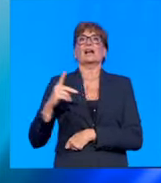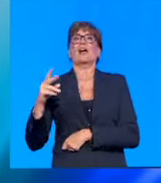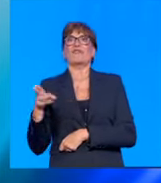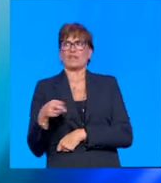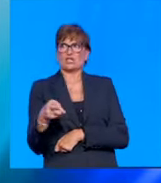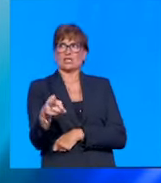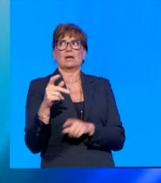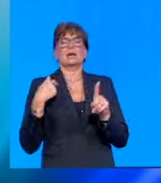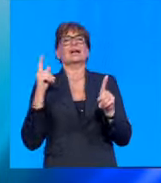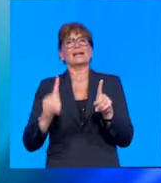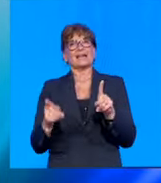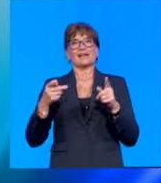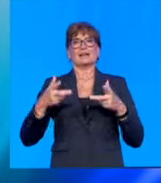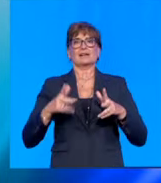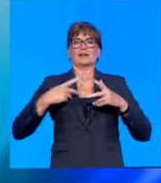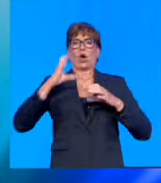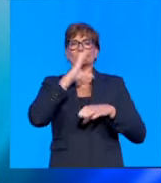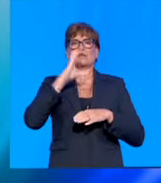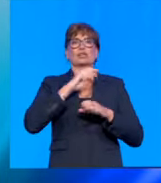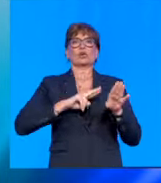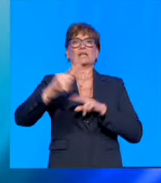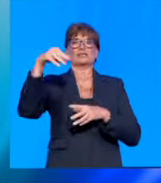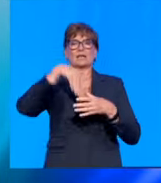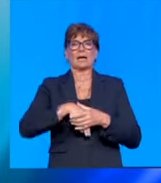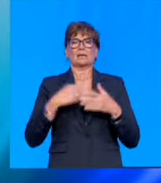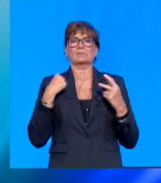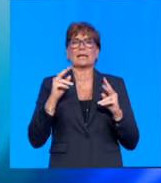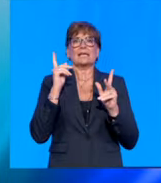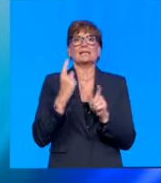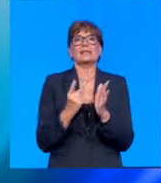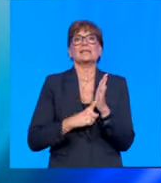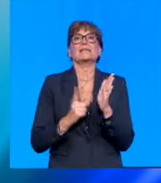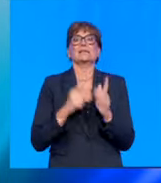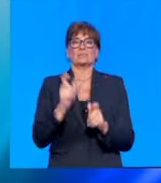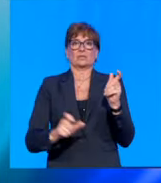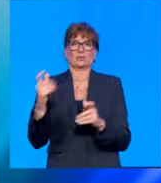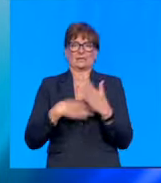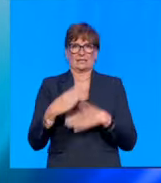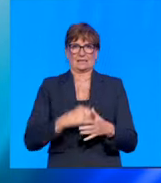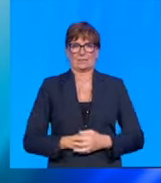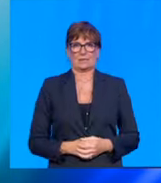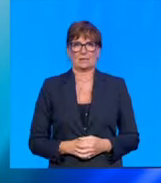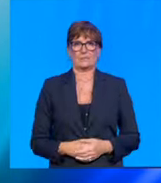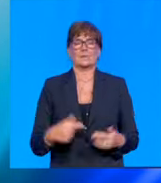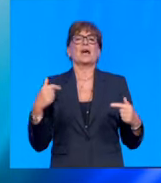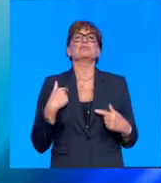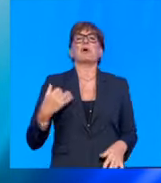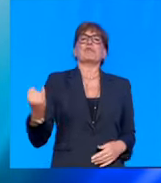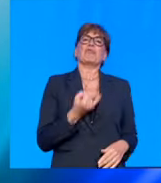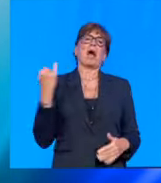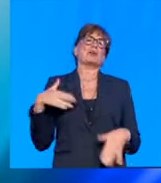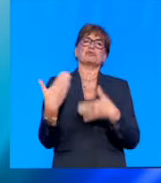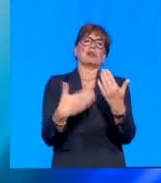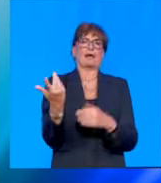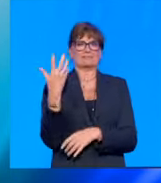'osservatorio nazionale sui diritti delle persone con disabilità. A noi non piacciono le cose facili perché